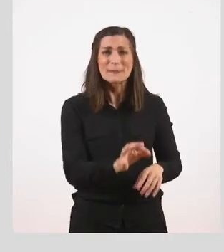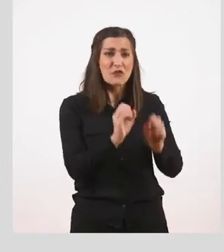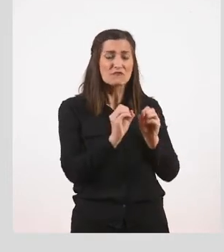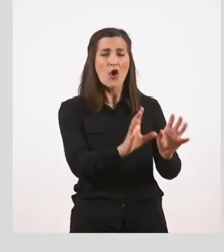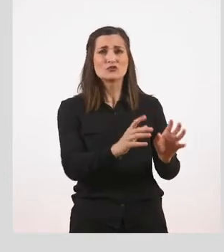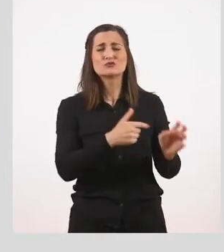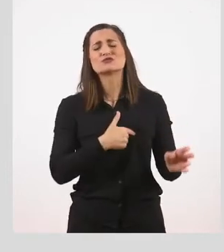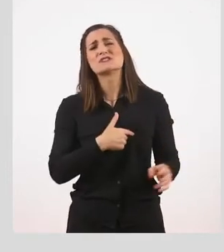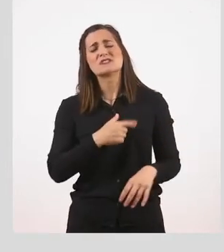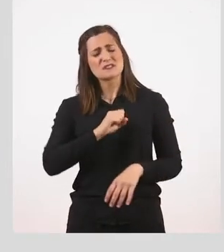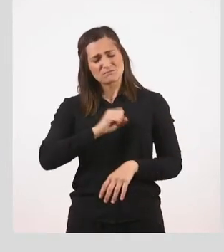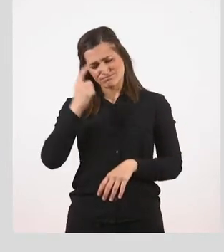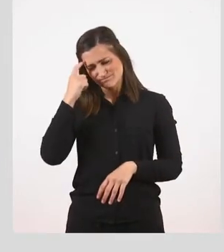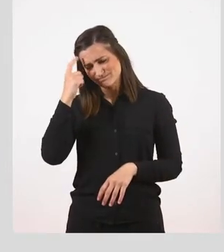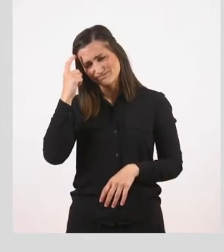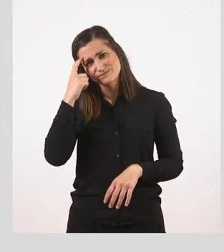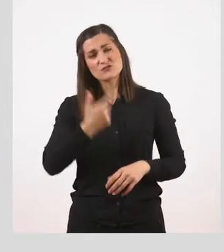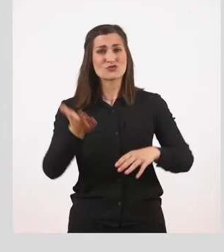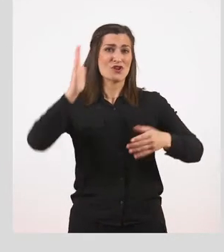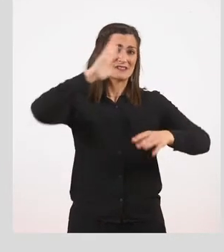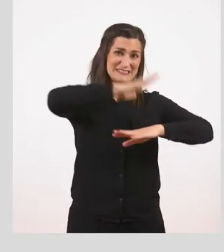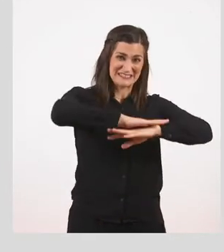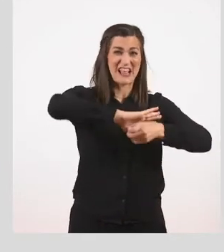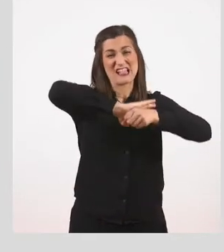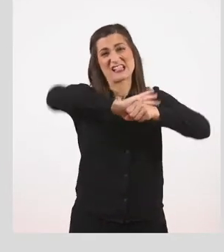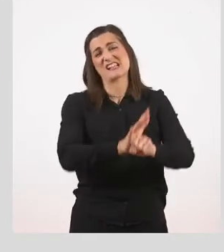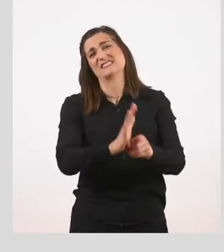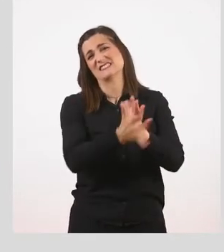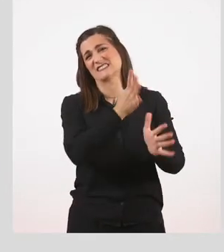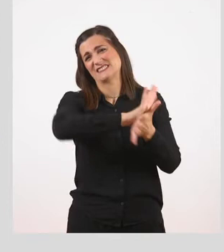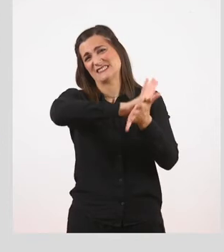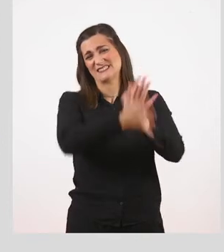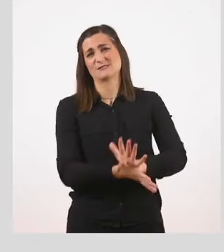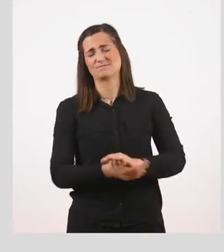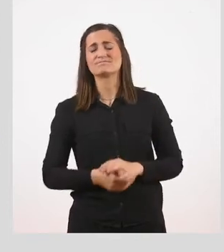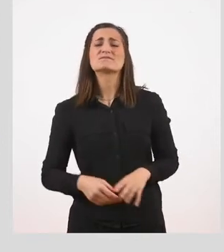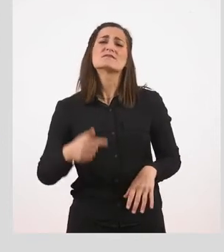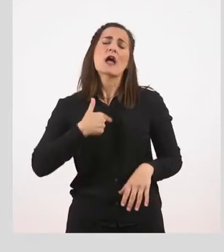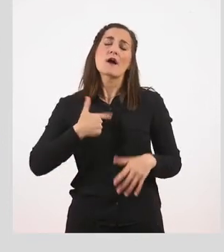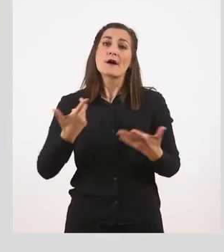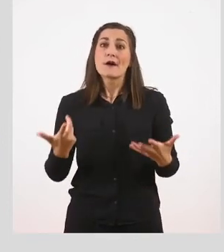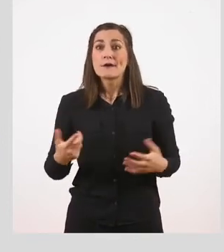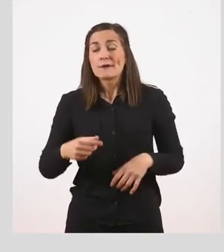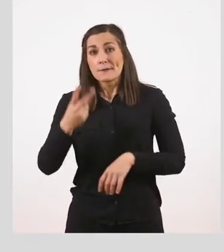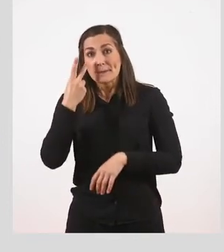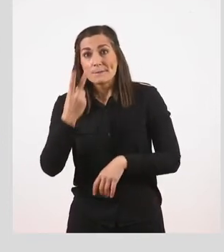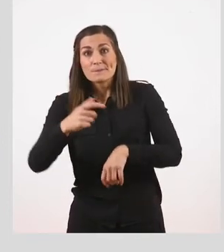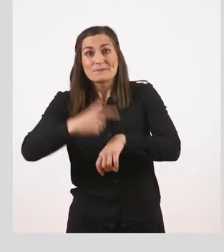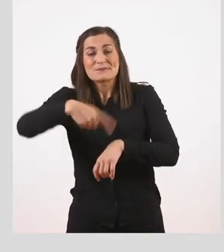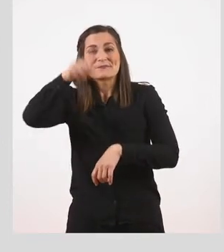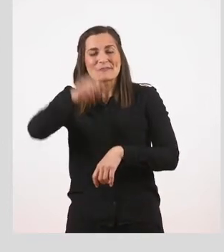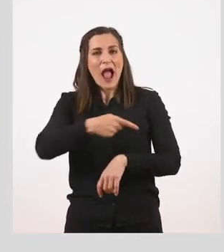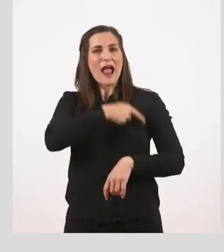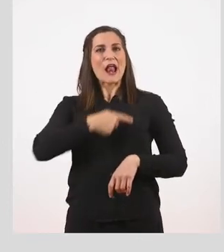μετά από αυτό που έγινε, θα είναι πια άχρηστο. Χάρηκα πραγματικά πολύ όταν είδα τον